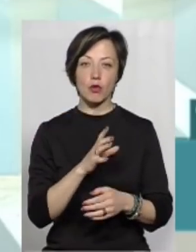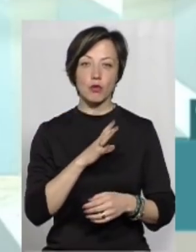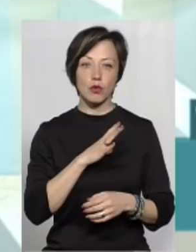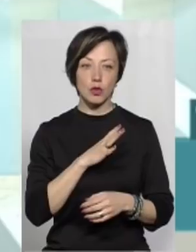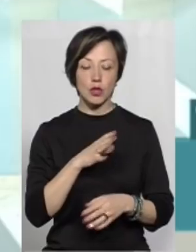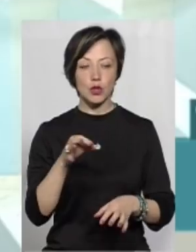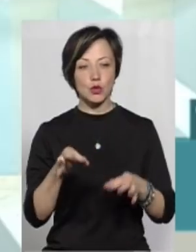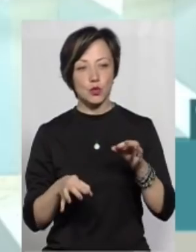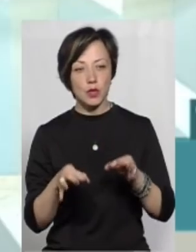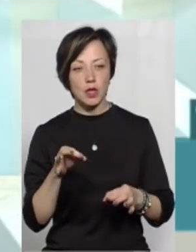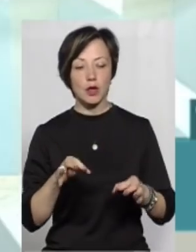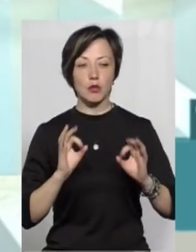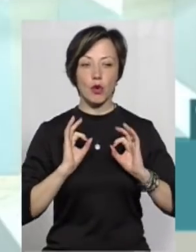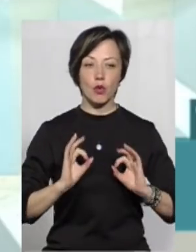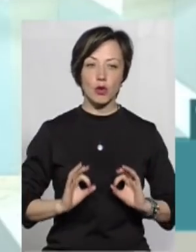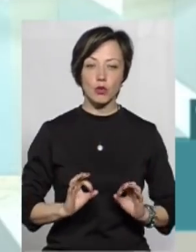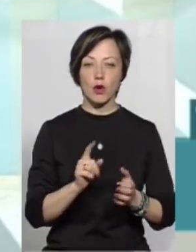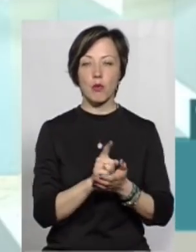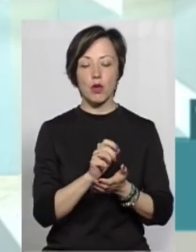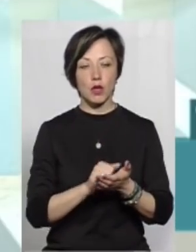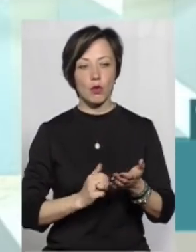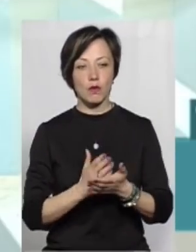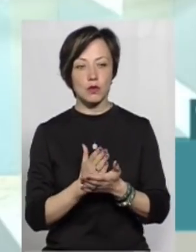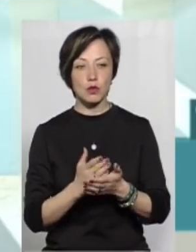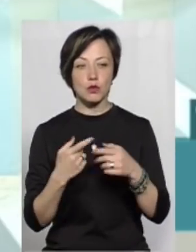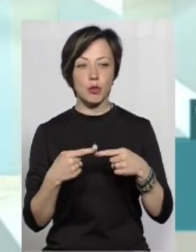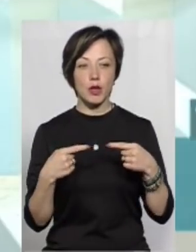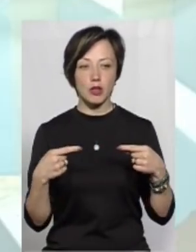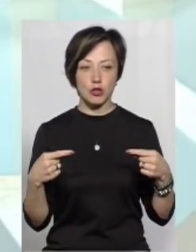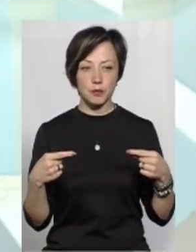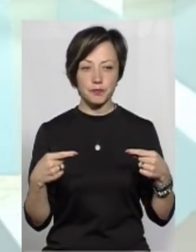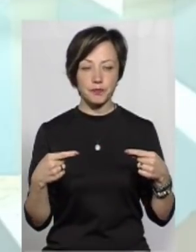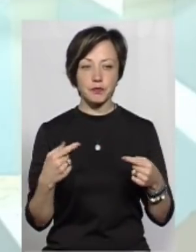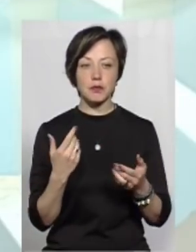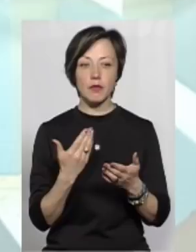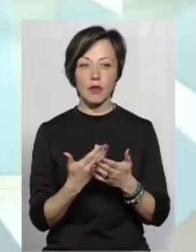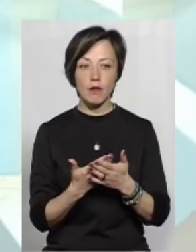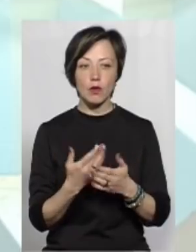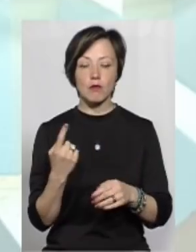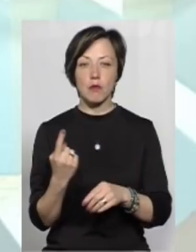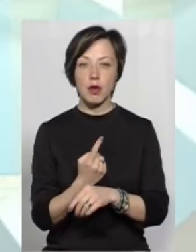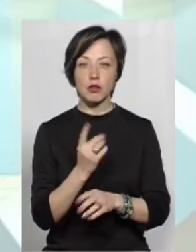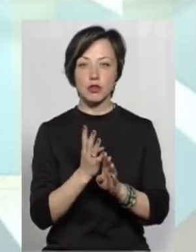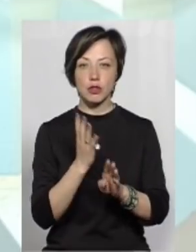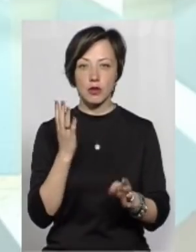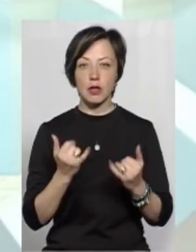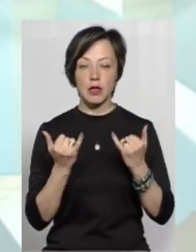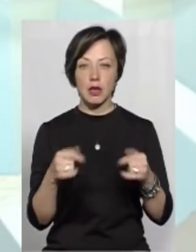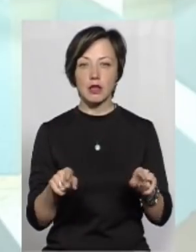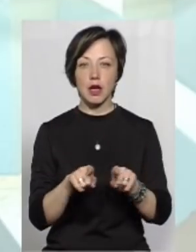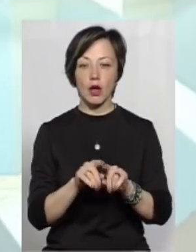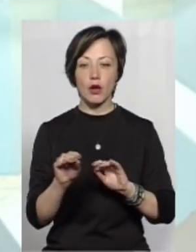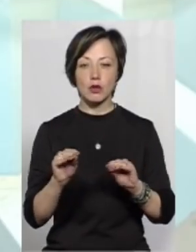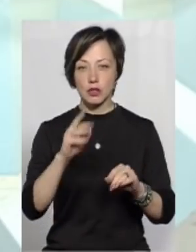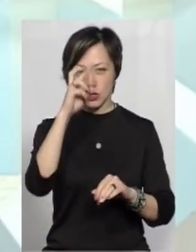суди, прокуратура, податкові служби і все решта. От в першу чергу для таких розміщення